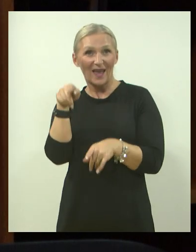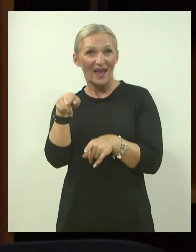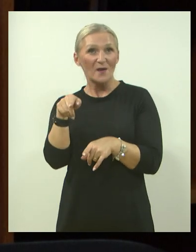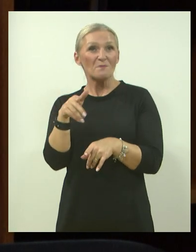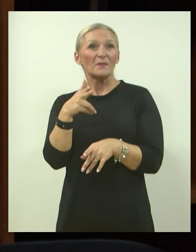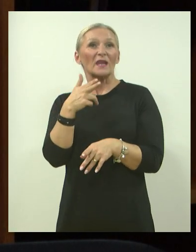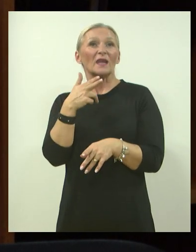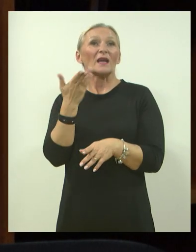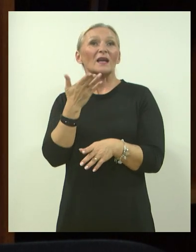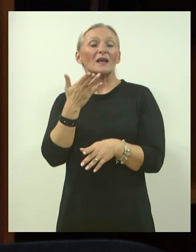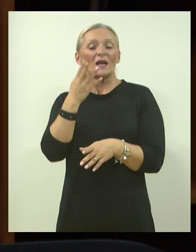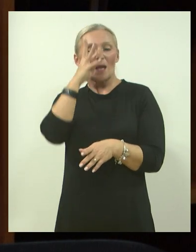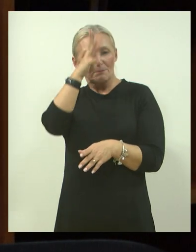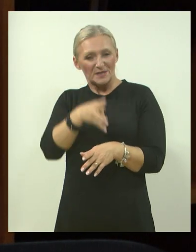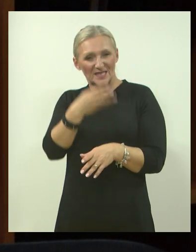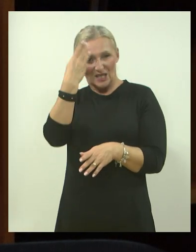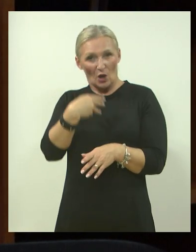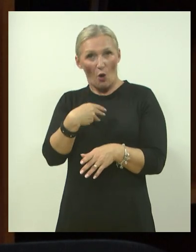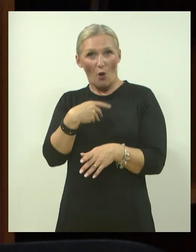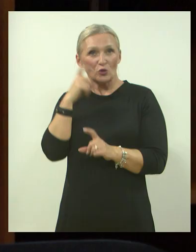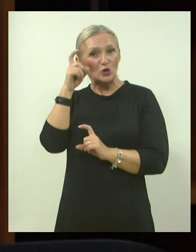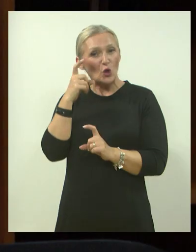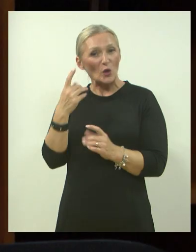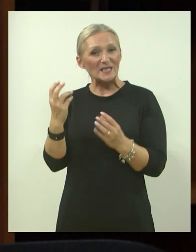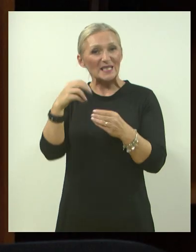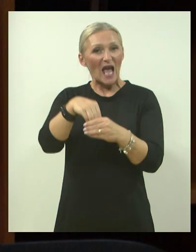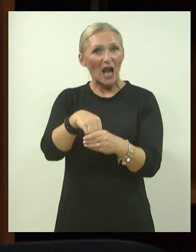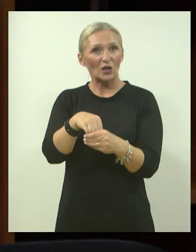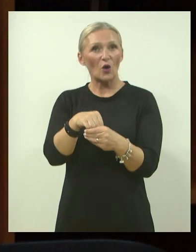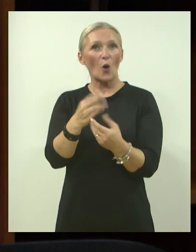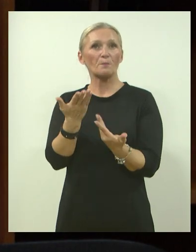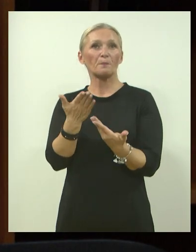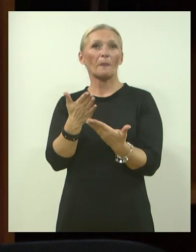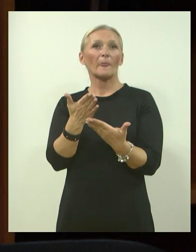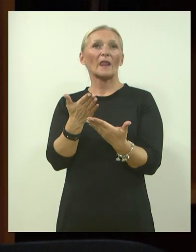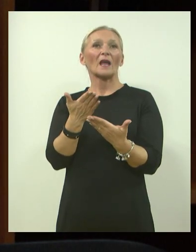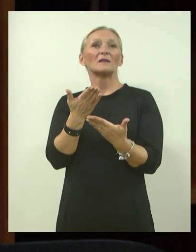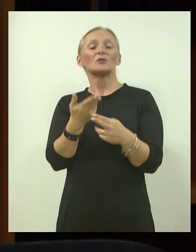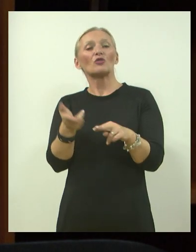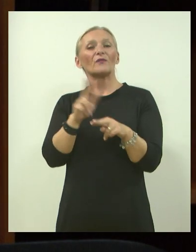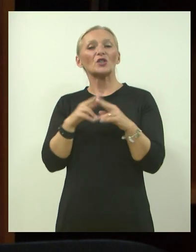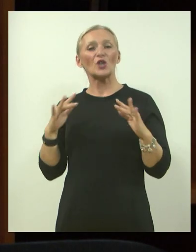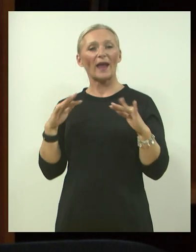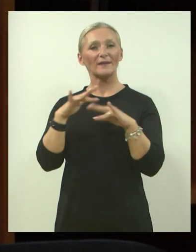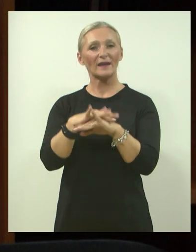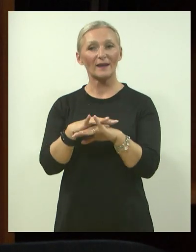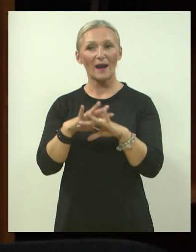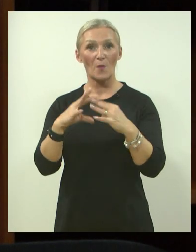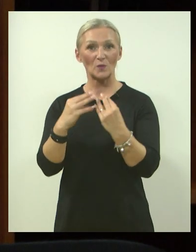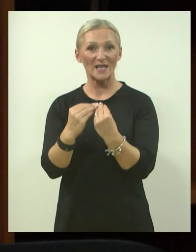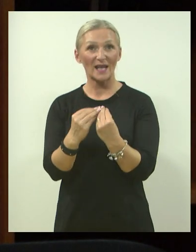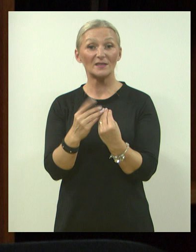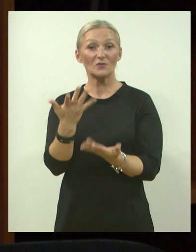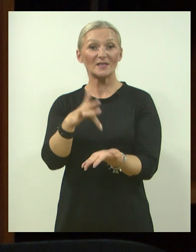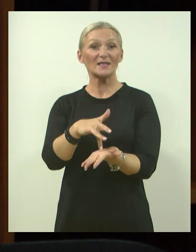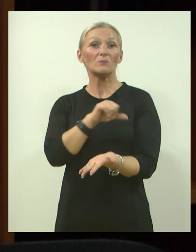kad je riječ o psihosocijalnom strani, odnosno da ih što više integriramo u zajednicu, a sve s